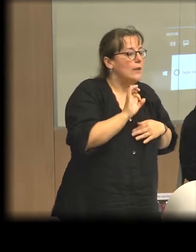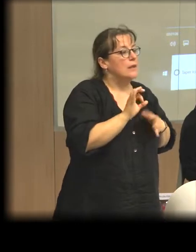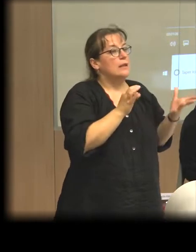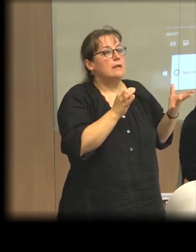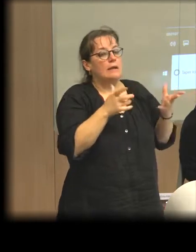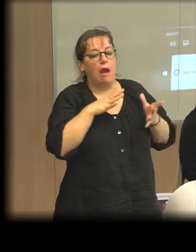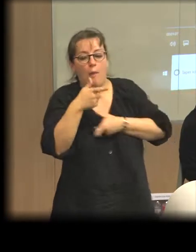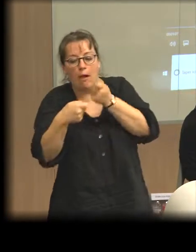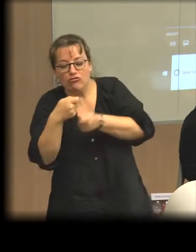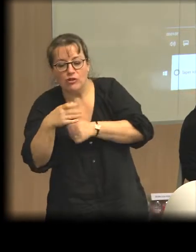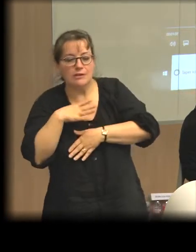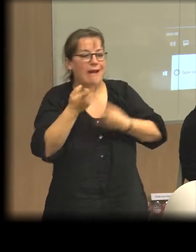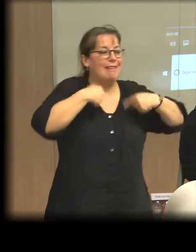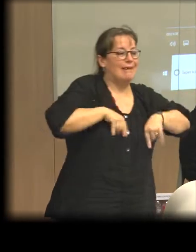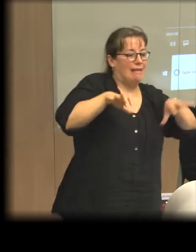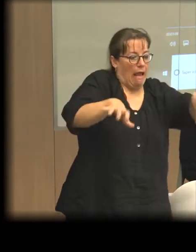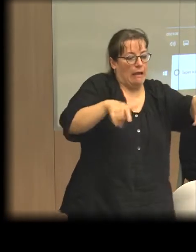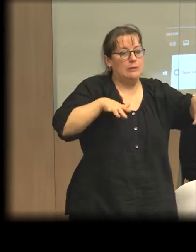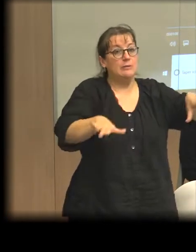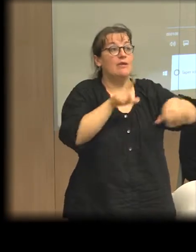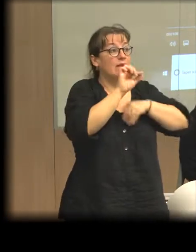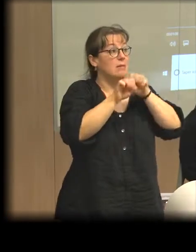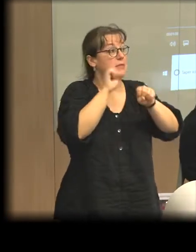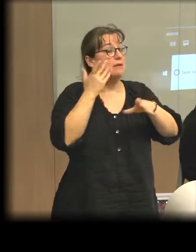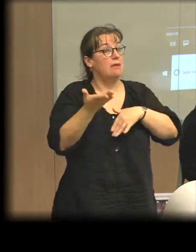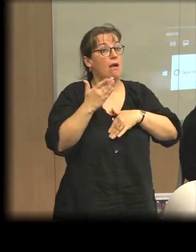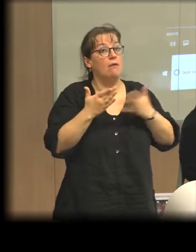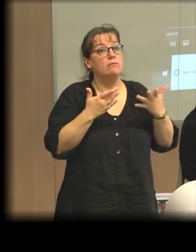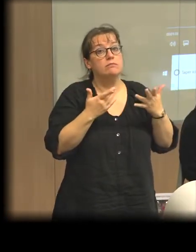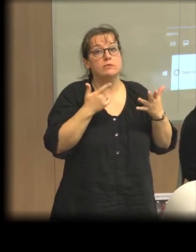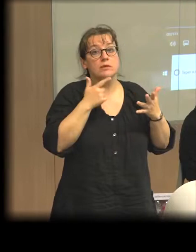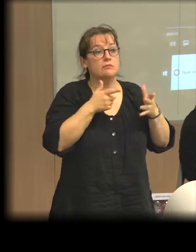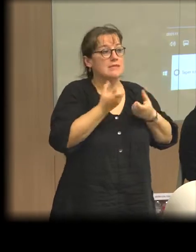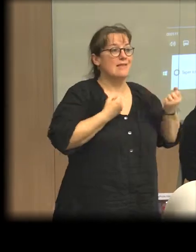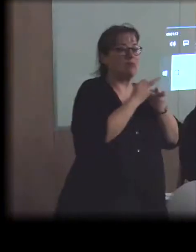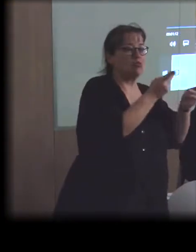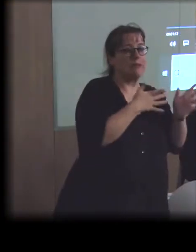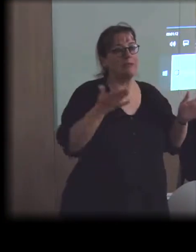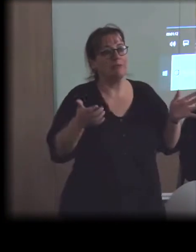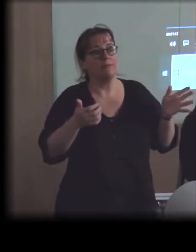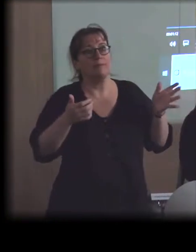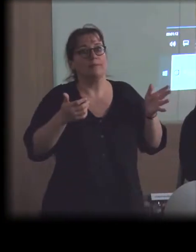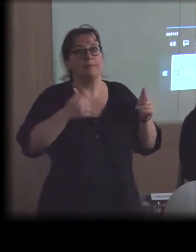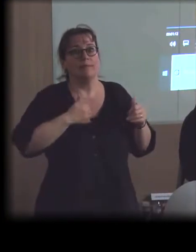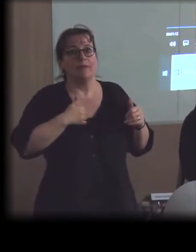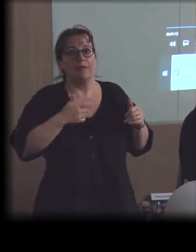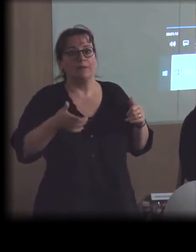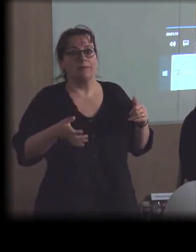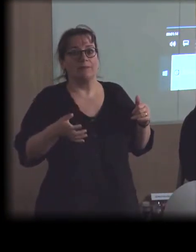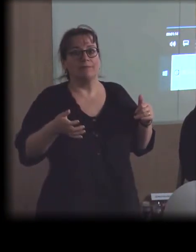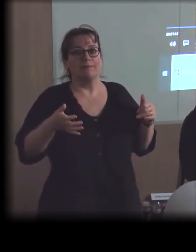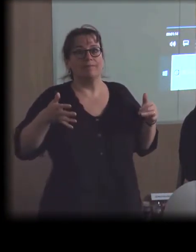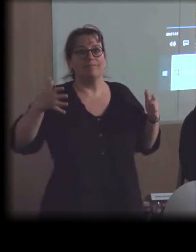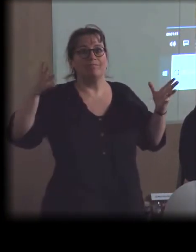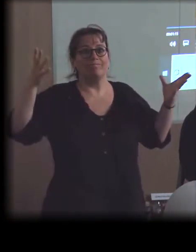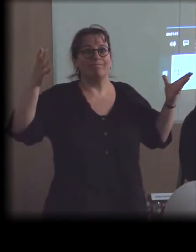qui a tellement marqué le XXème siècle, il y une ouverture vers l'économie sociale et solidaire mais cette ouverture elle peut